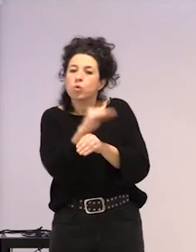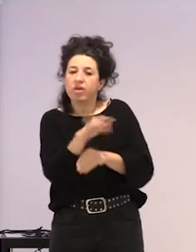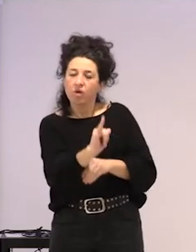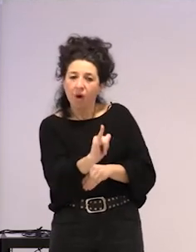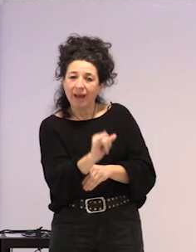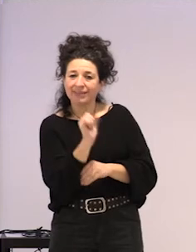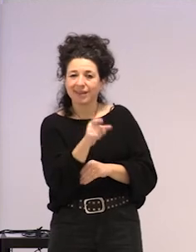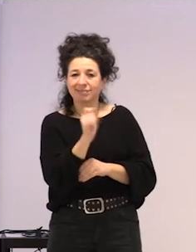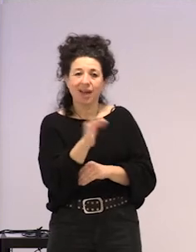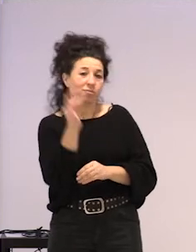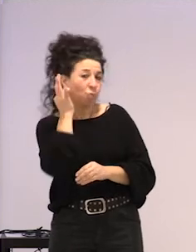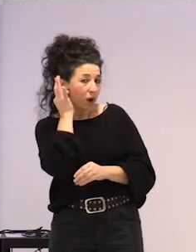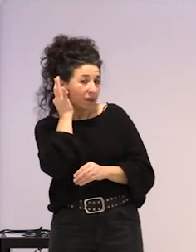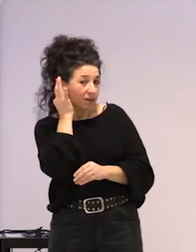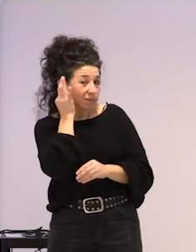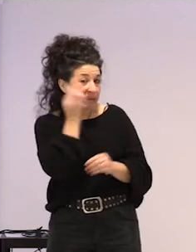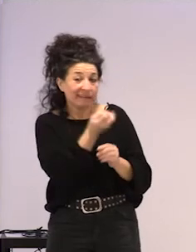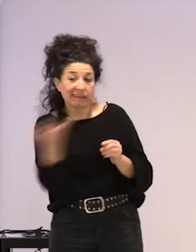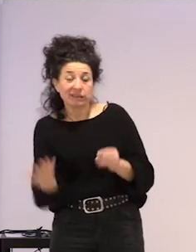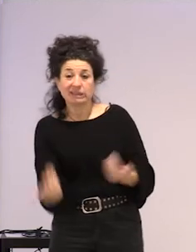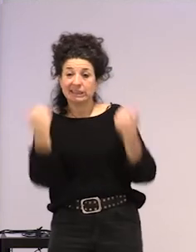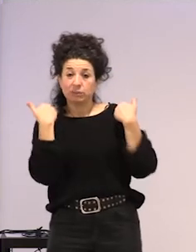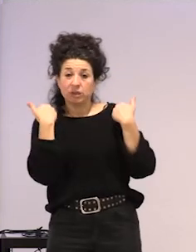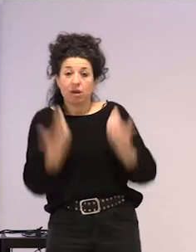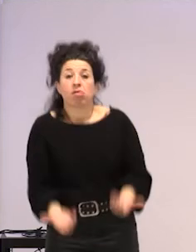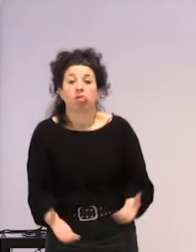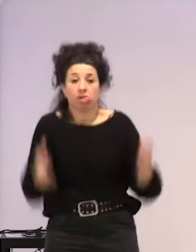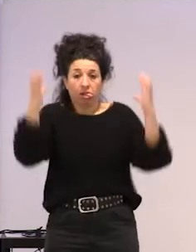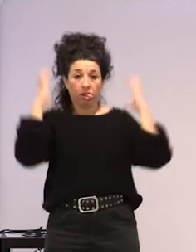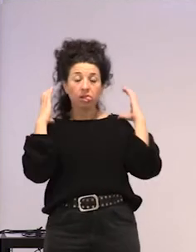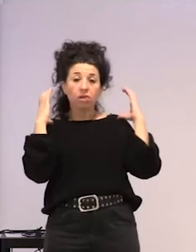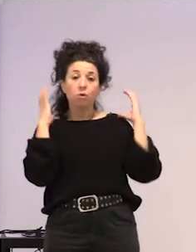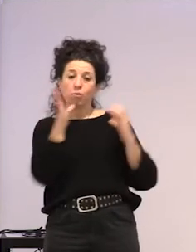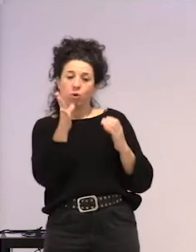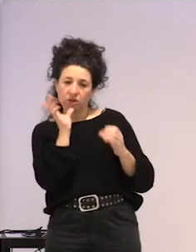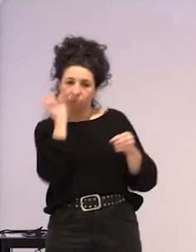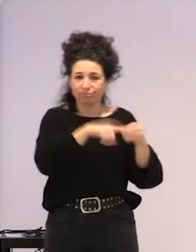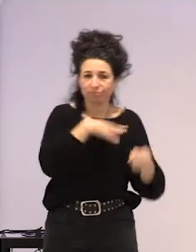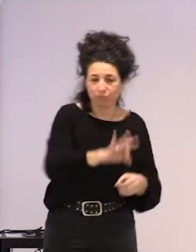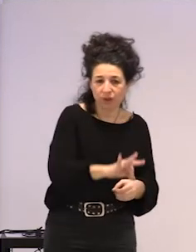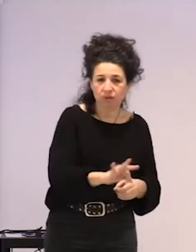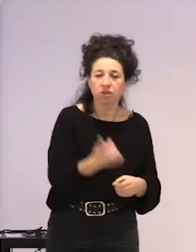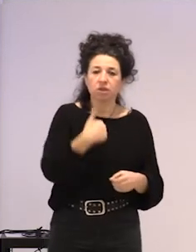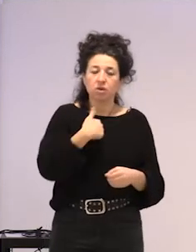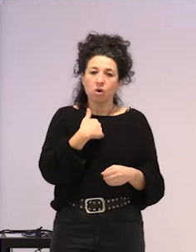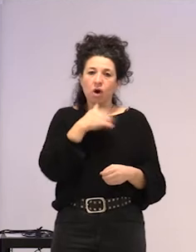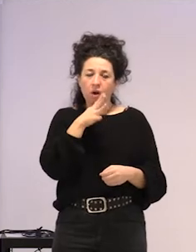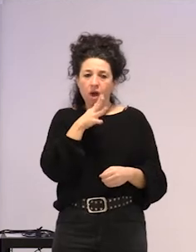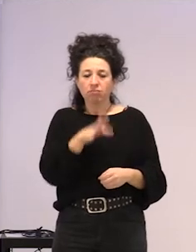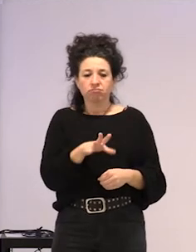asumitu dituztenak, eta horregatiko horregondira, baina, nik orain ulertze du, ba, nire ekarpena beste bate,